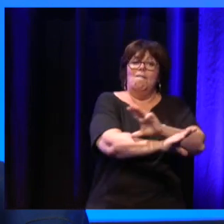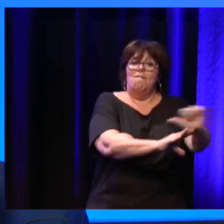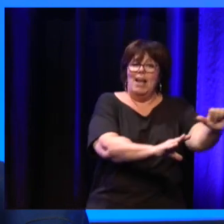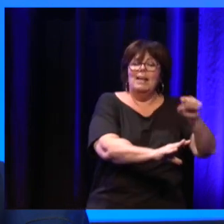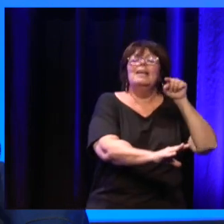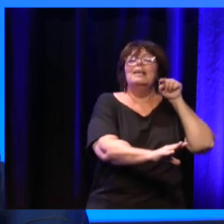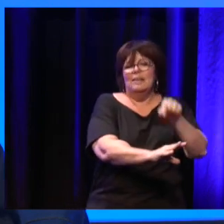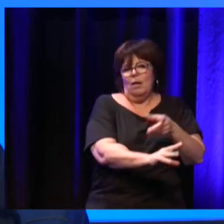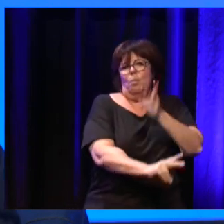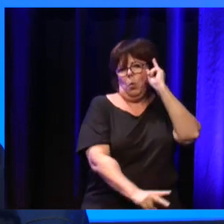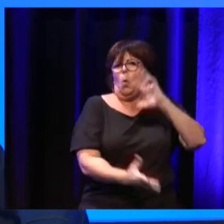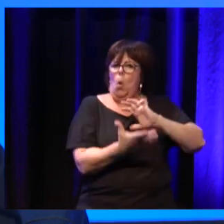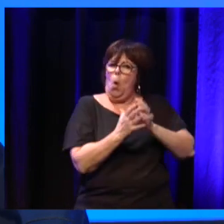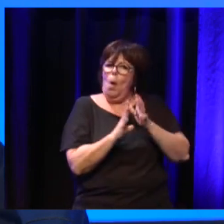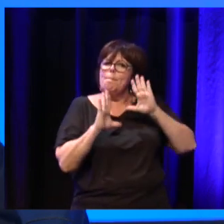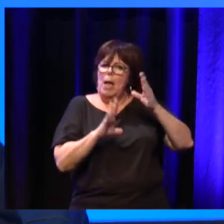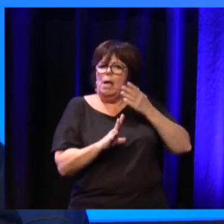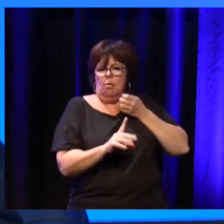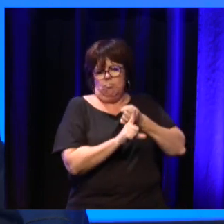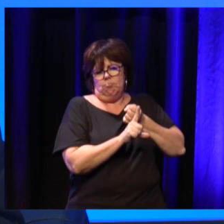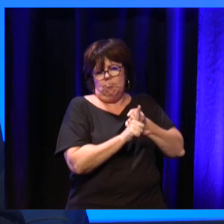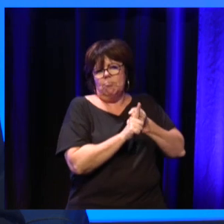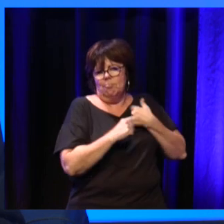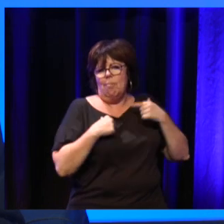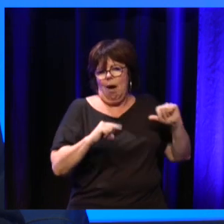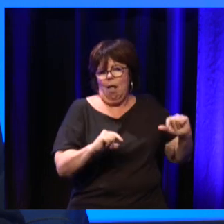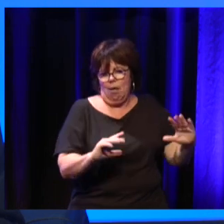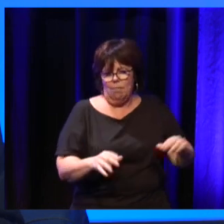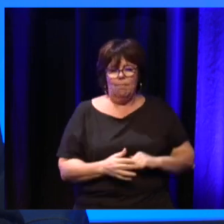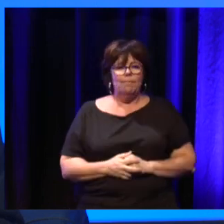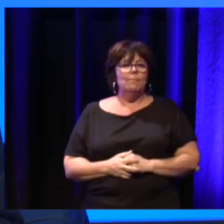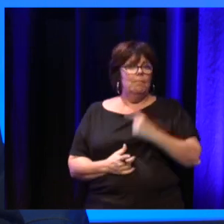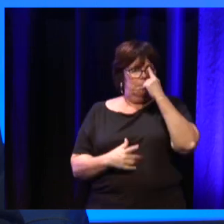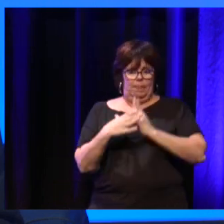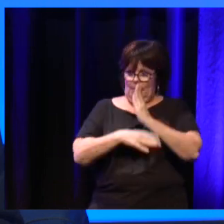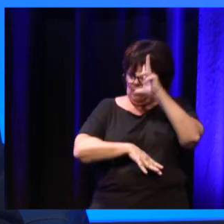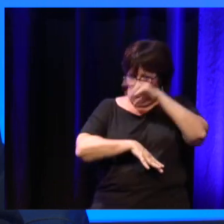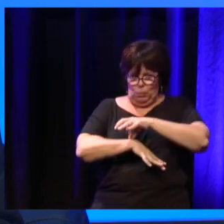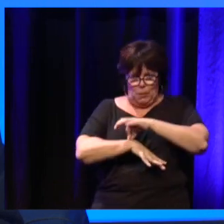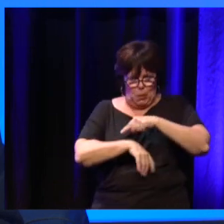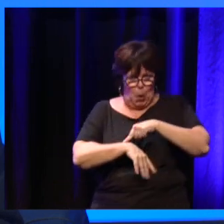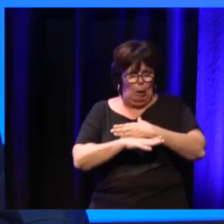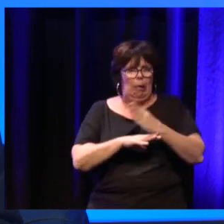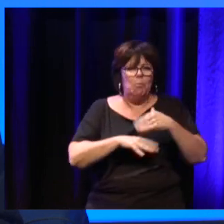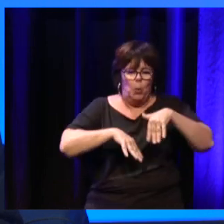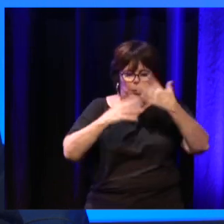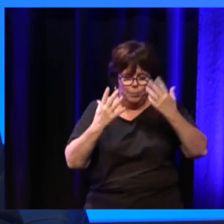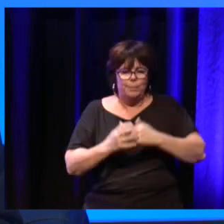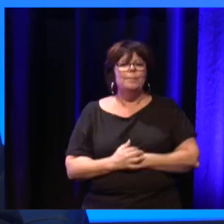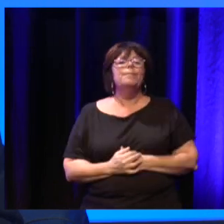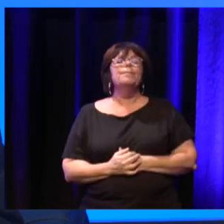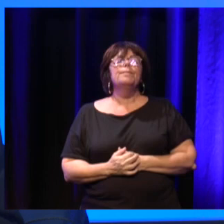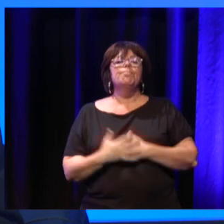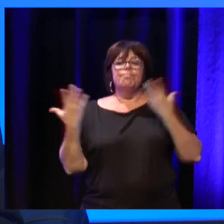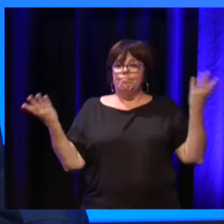pense, et j'ai déjà dépassé, il me reste trois minutes, je ne peux pas finir sans dire que ce qu'on